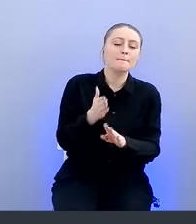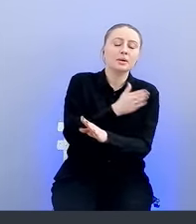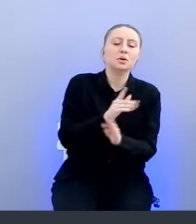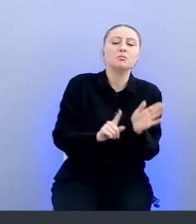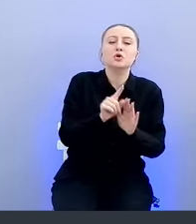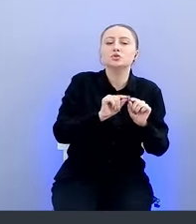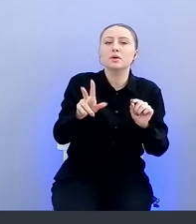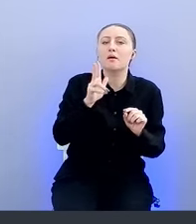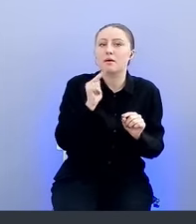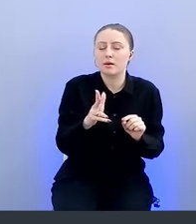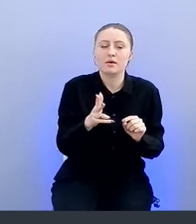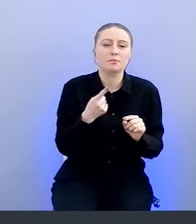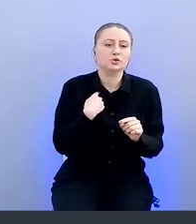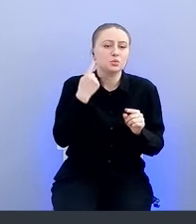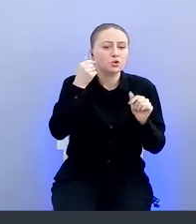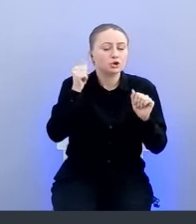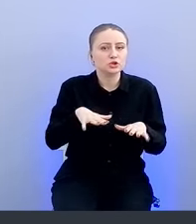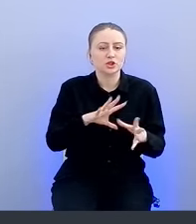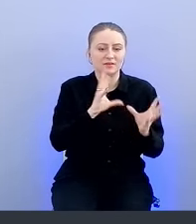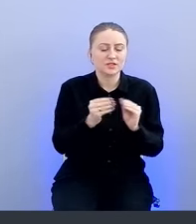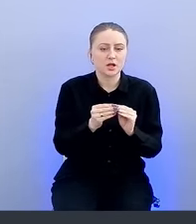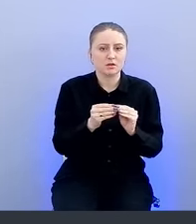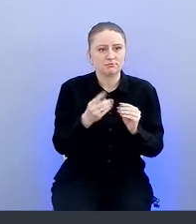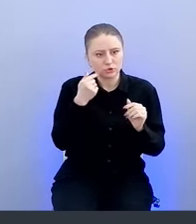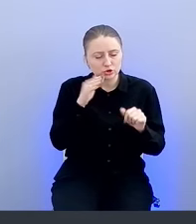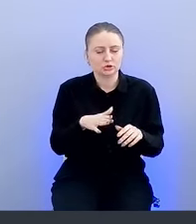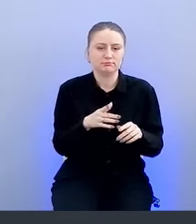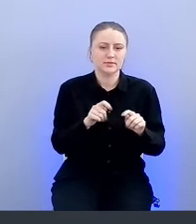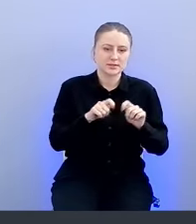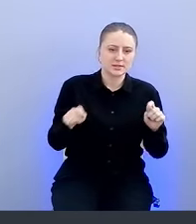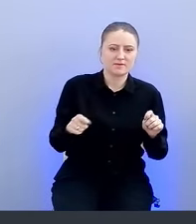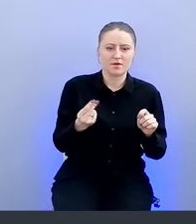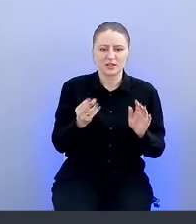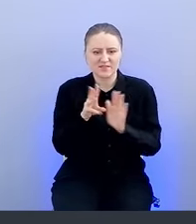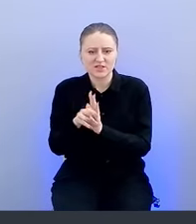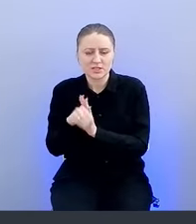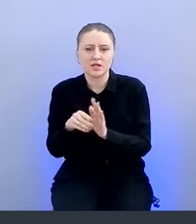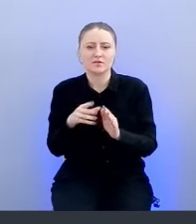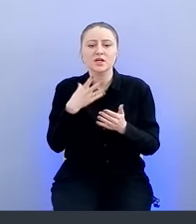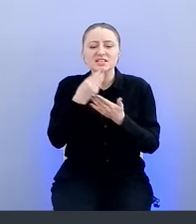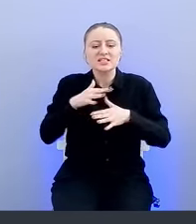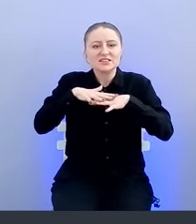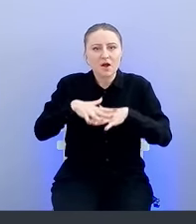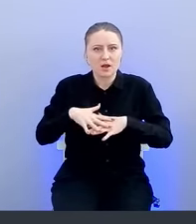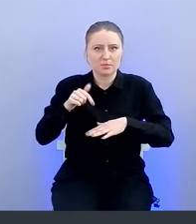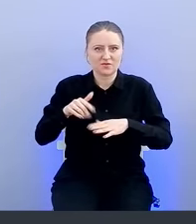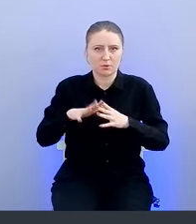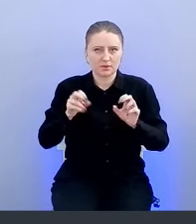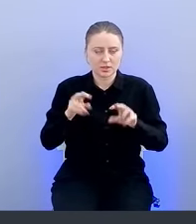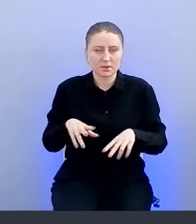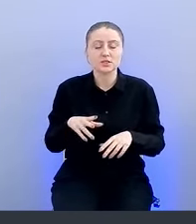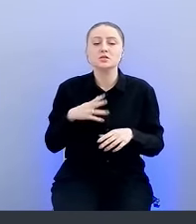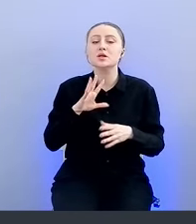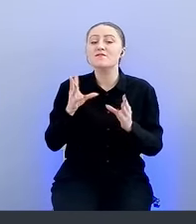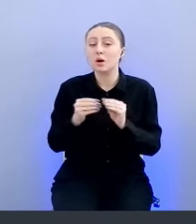с чего мы начали, почему мы решили в целом создавать, инвестировать силы в свою собственную обсек-платформу. Поговорим про, что такое